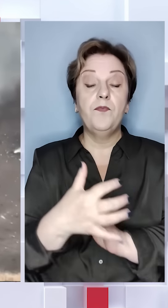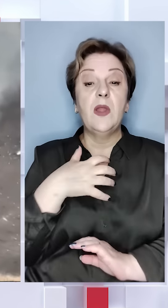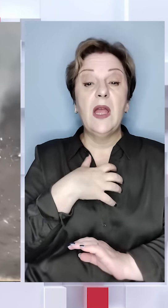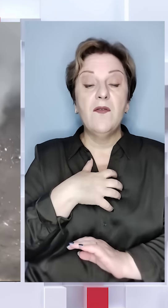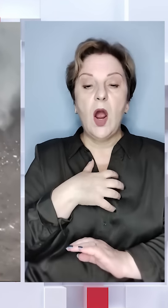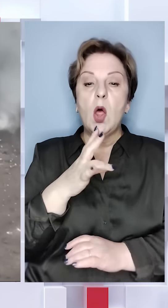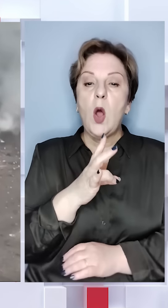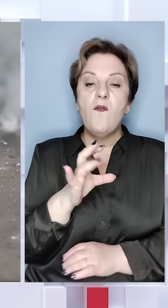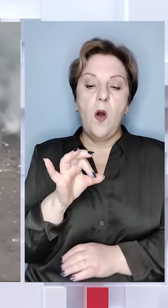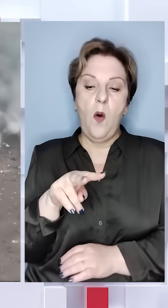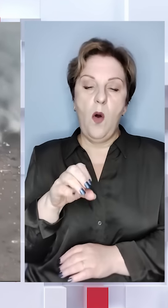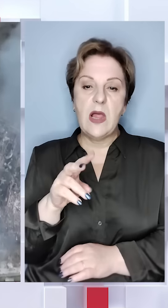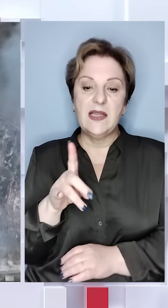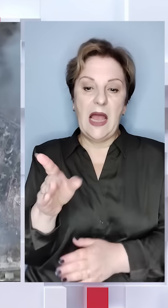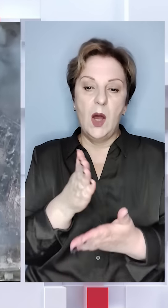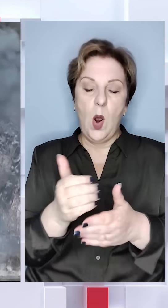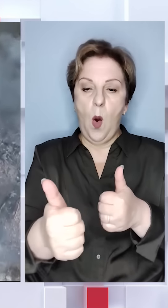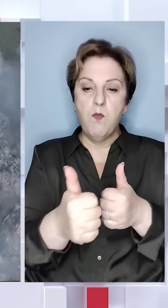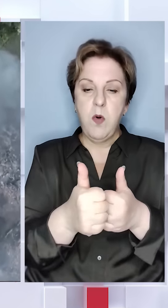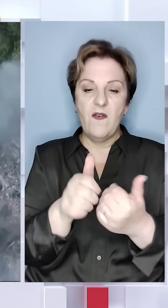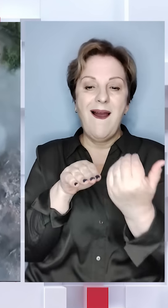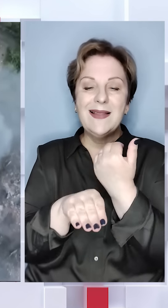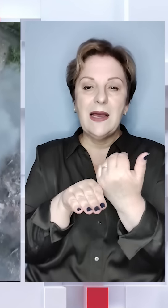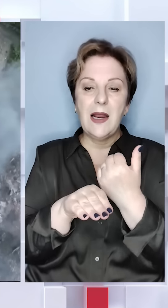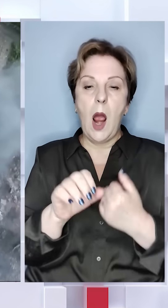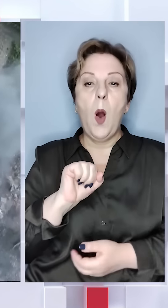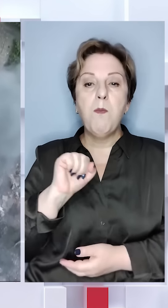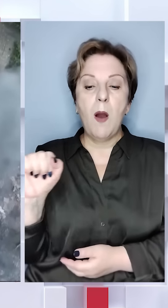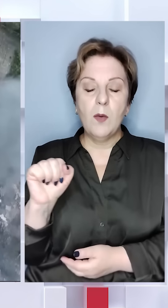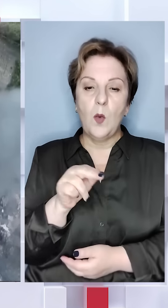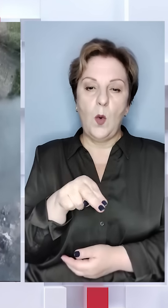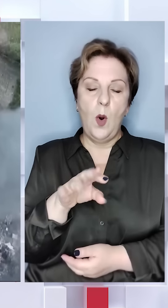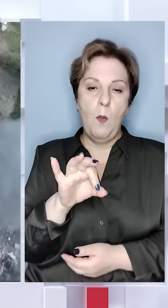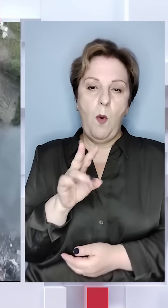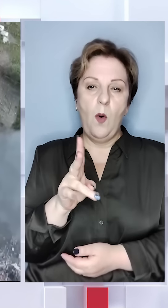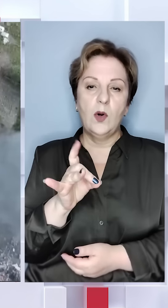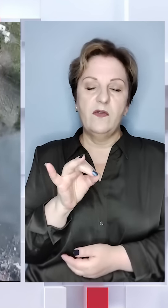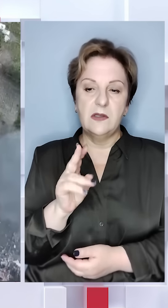Важливість Новоолександрівки в тому, що вона розташована поблизу траси Бахмут Покровськ.